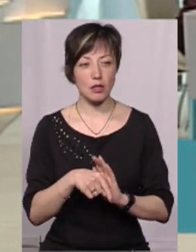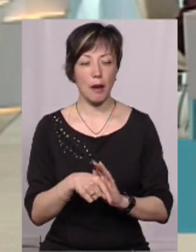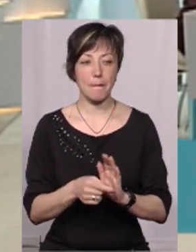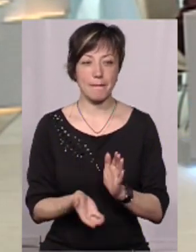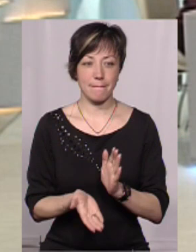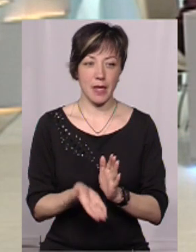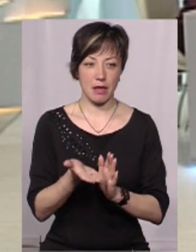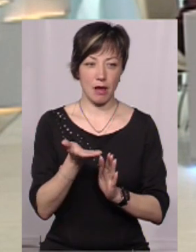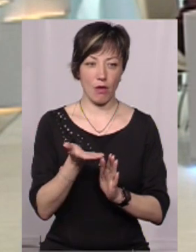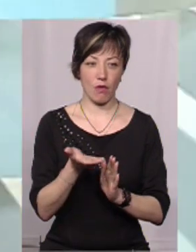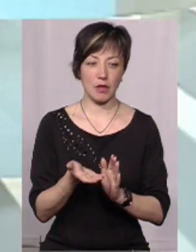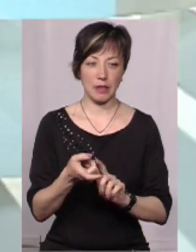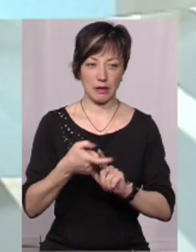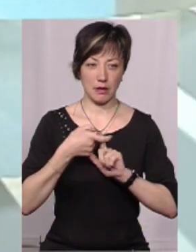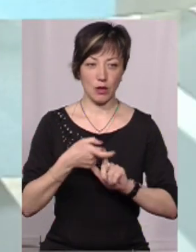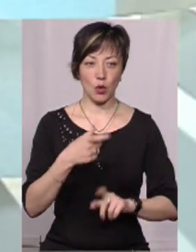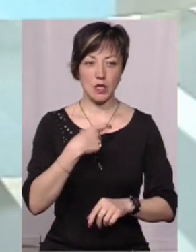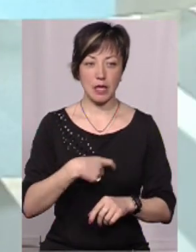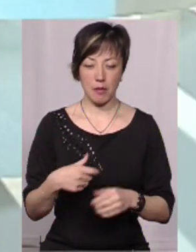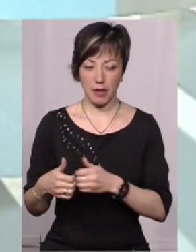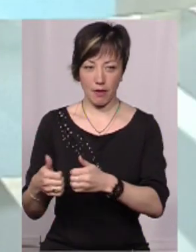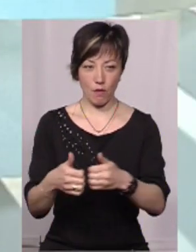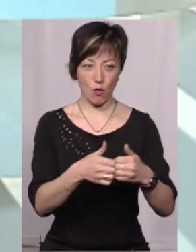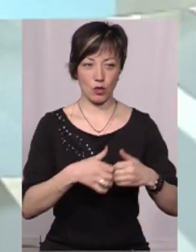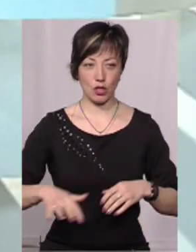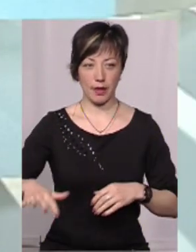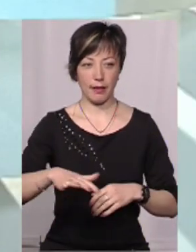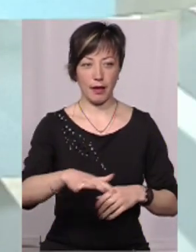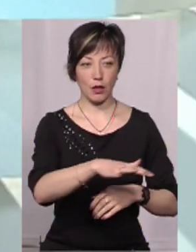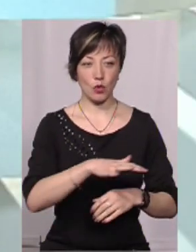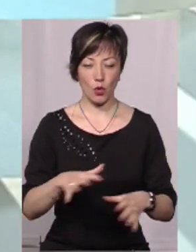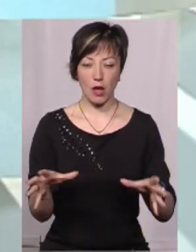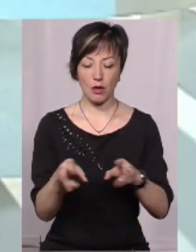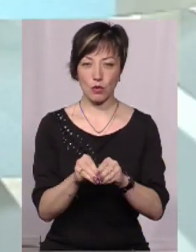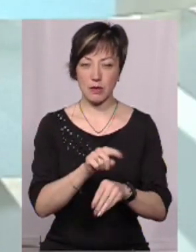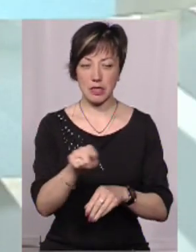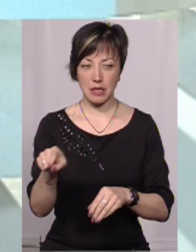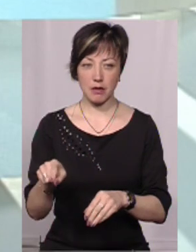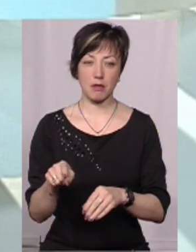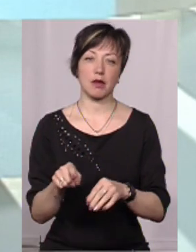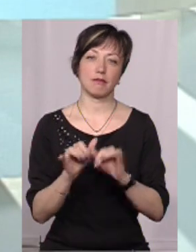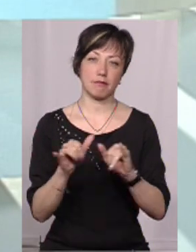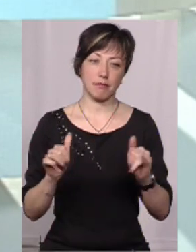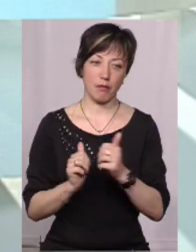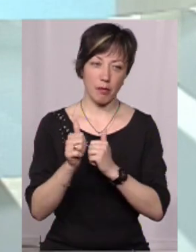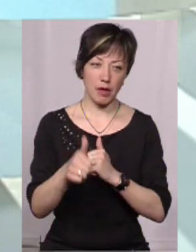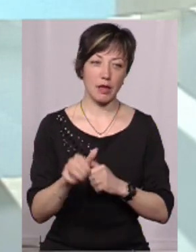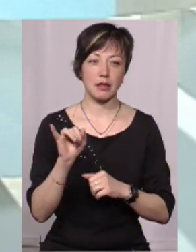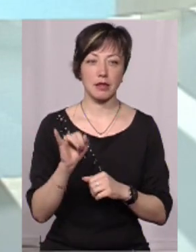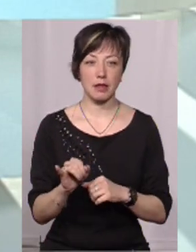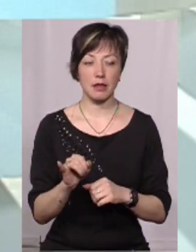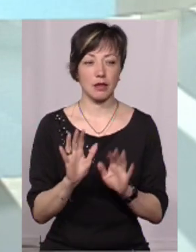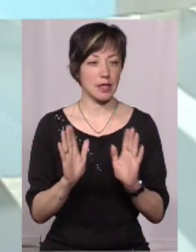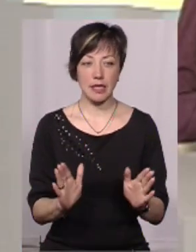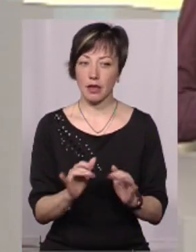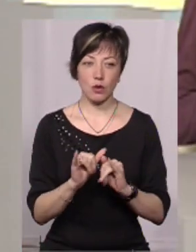підтягувати до себе навколишні території, щоб разом з ними йти вперед і тільки